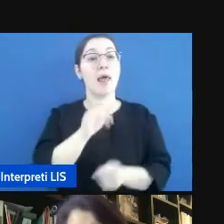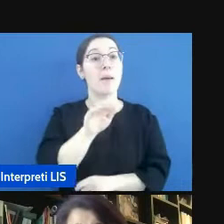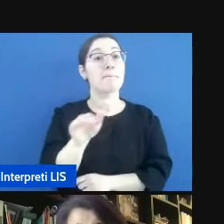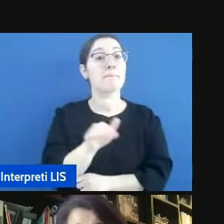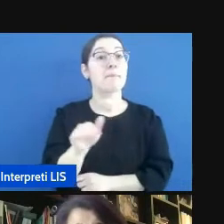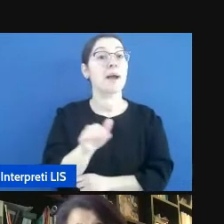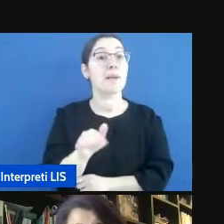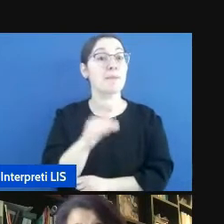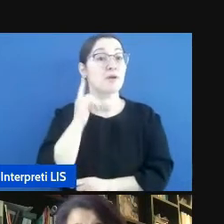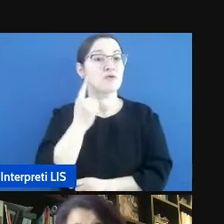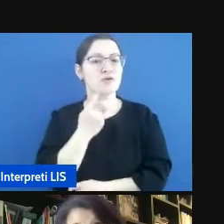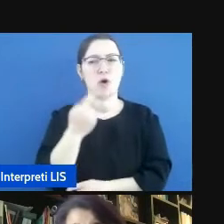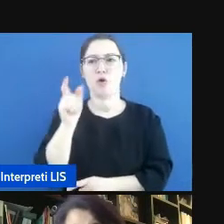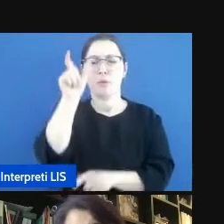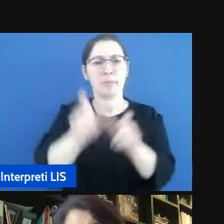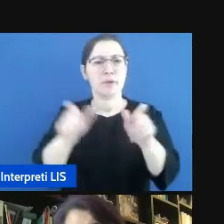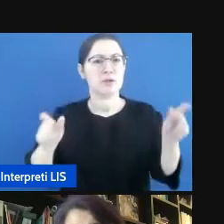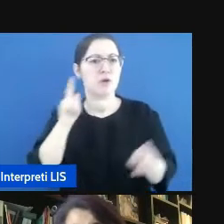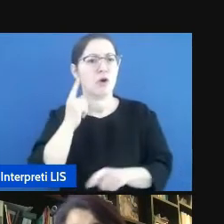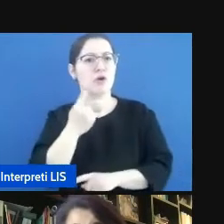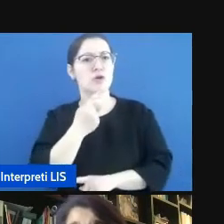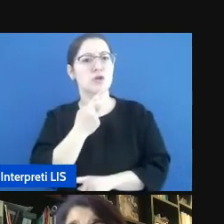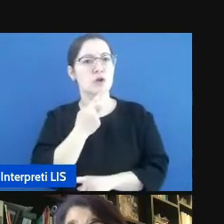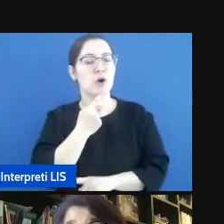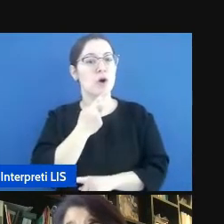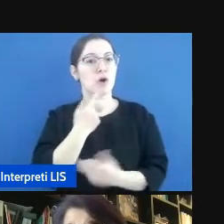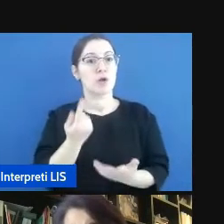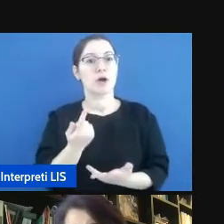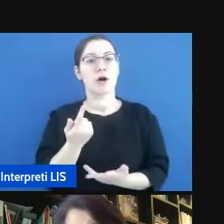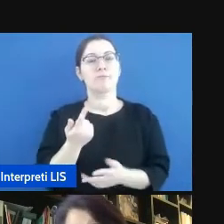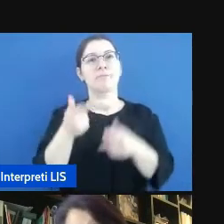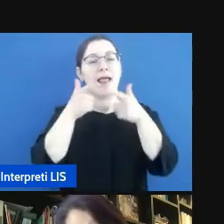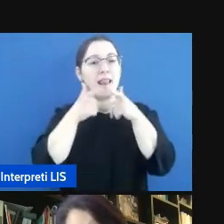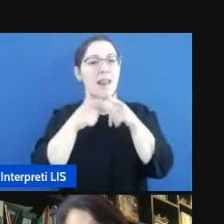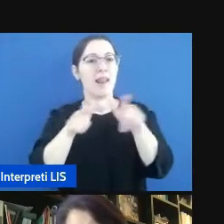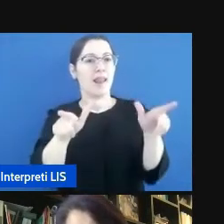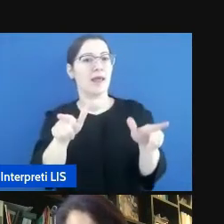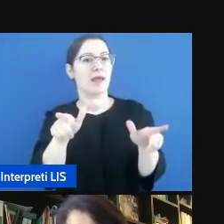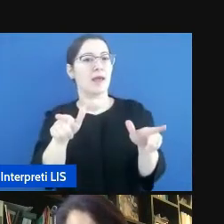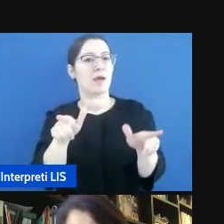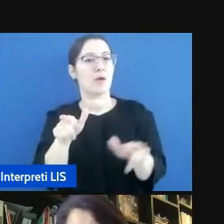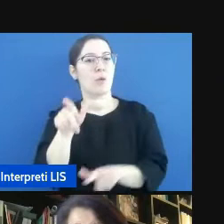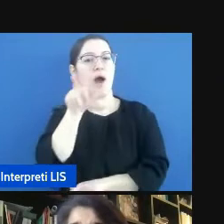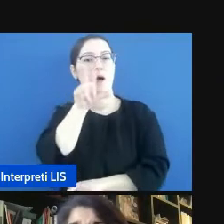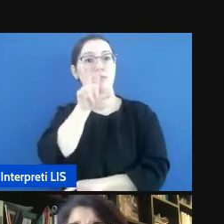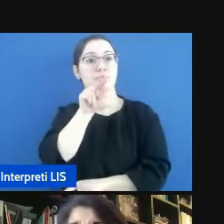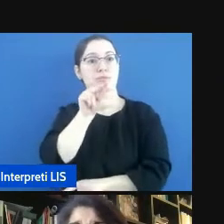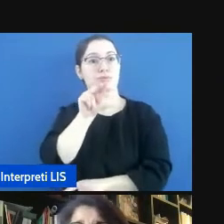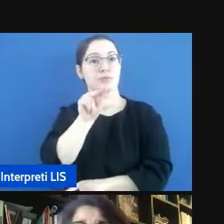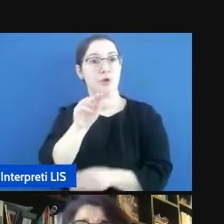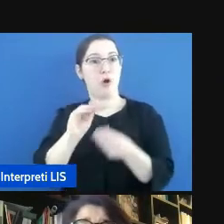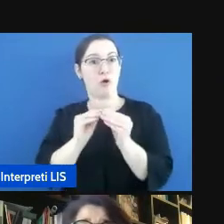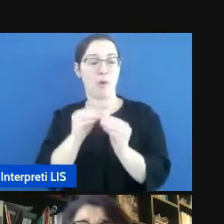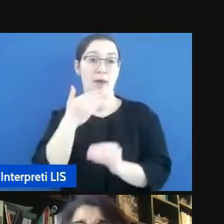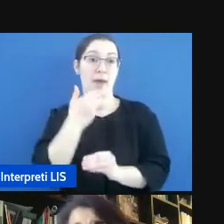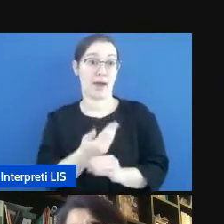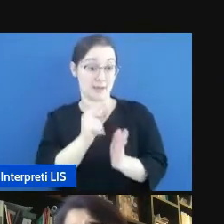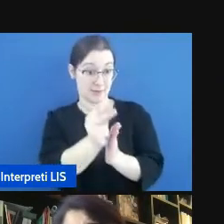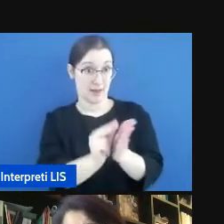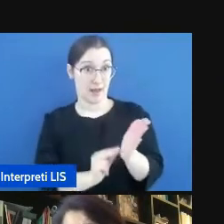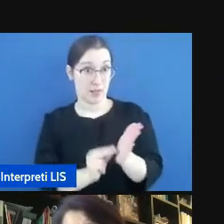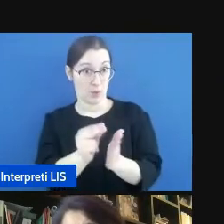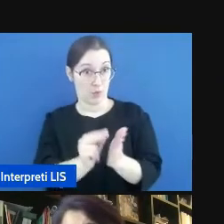le persone sorde approcciano la lingua orale soprattutto attraverso la forma scritta. Ma la